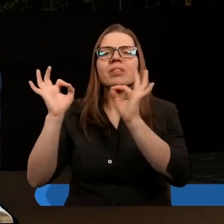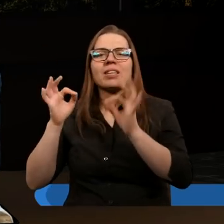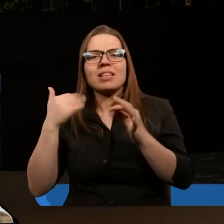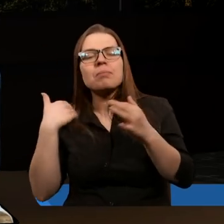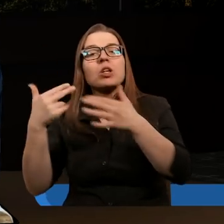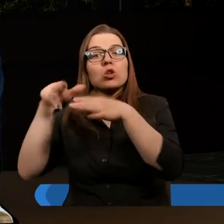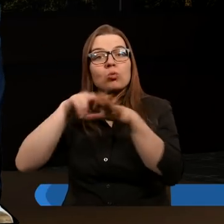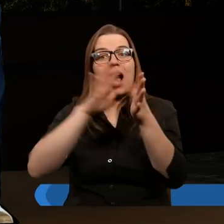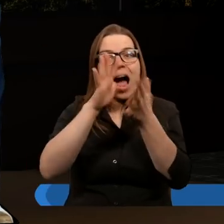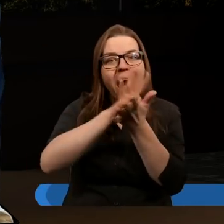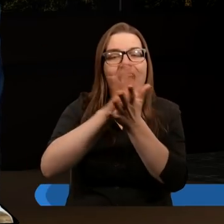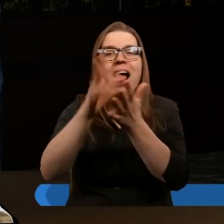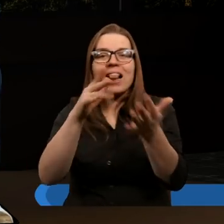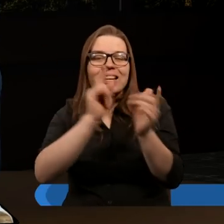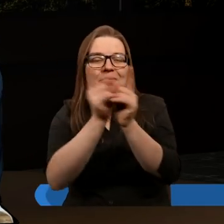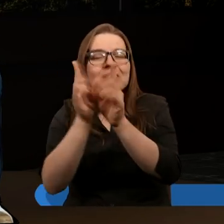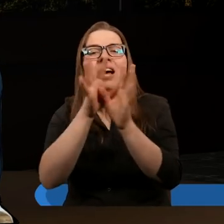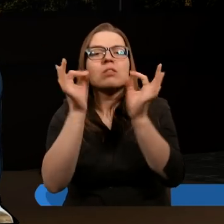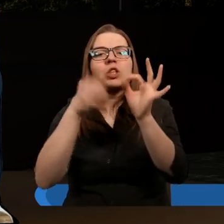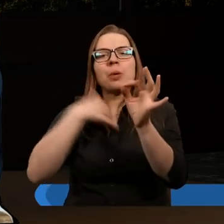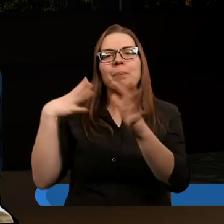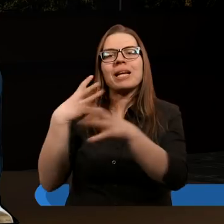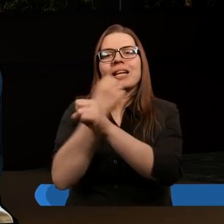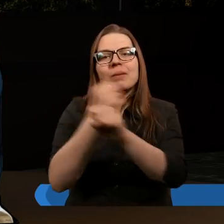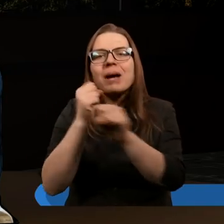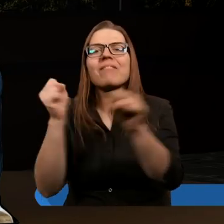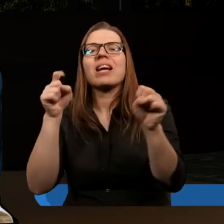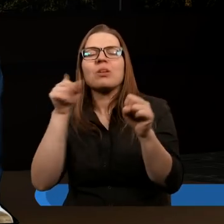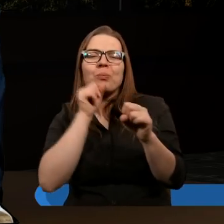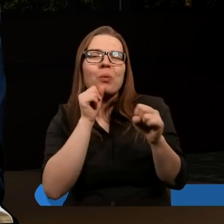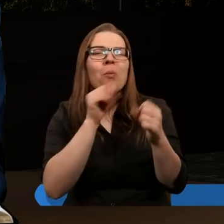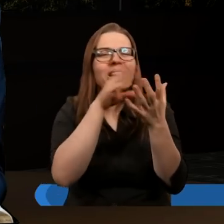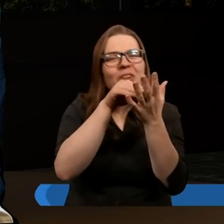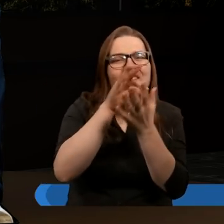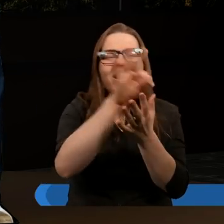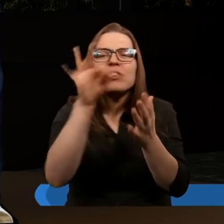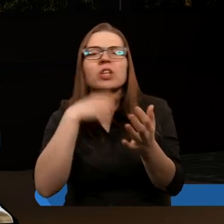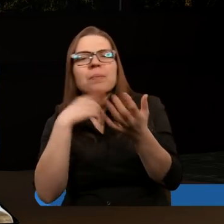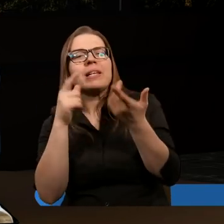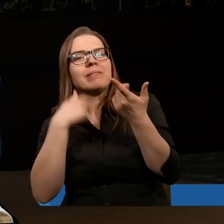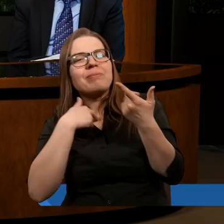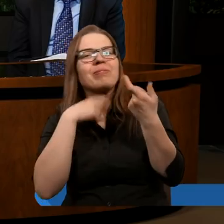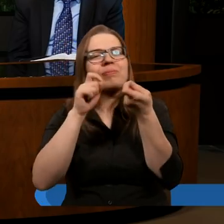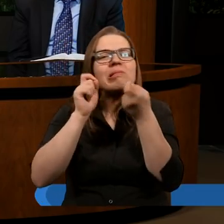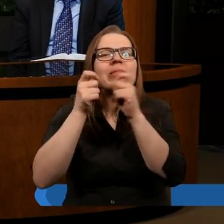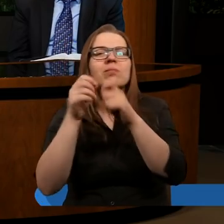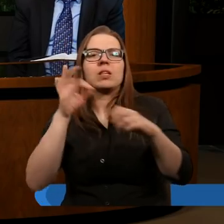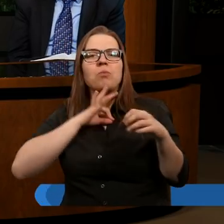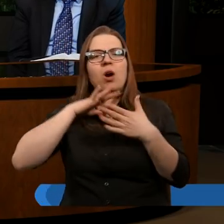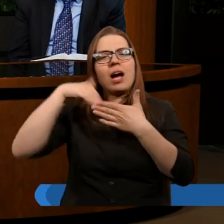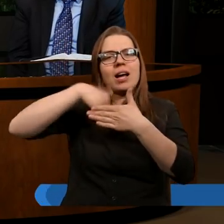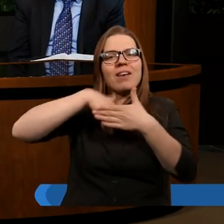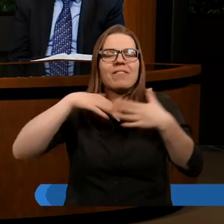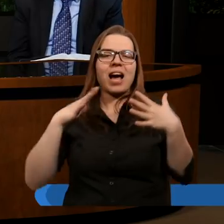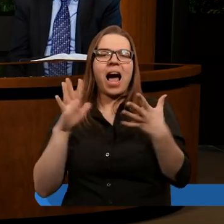być zbawieni. Bóg ich kształtuje poprzez różne próby, doświadczenia, więc oni mają w tym sensie być dopełnieni